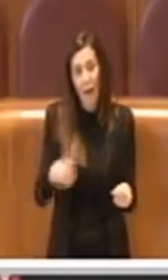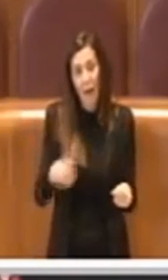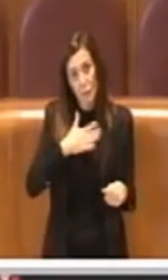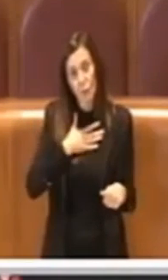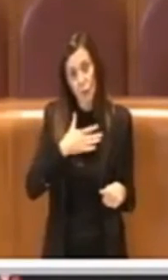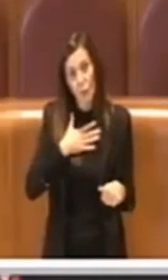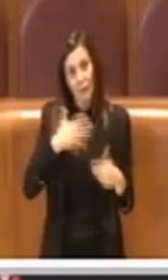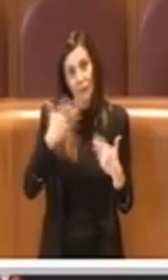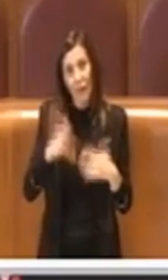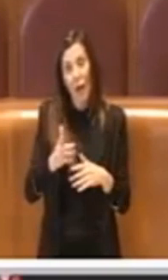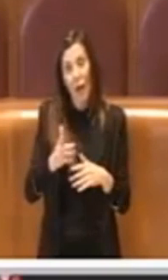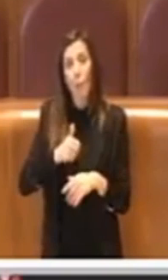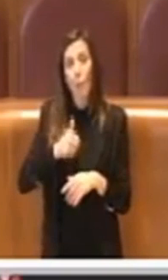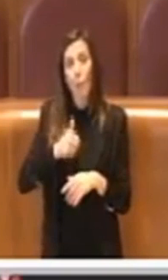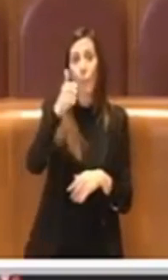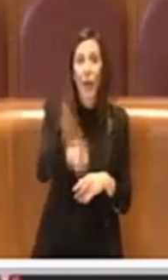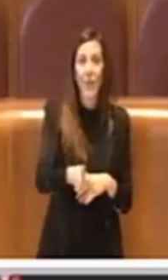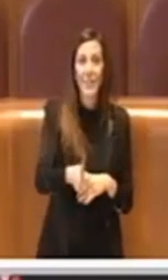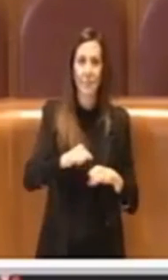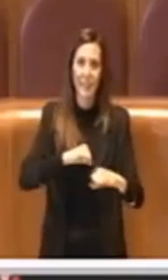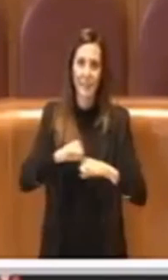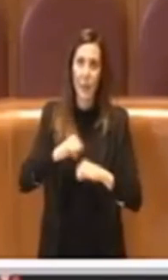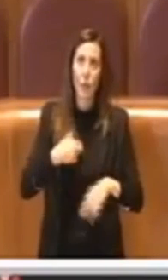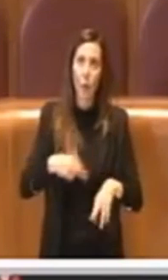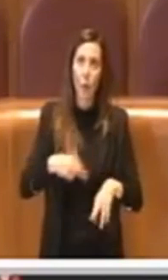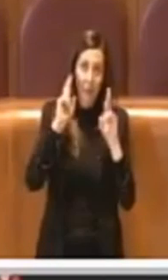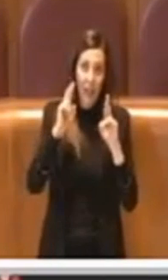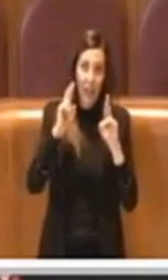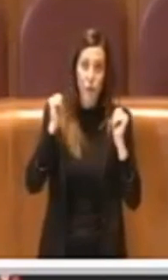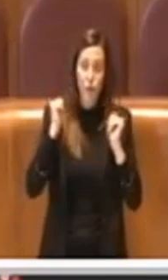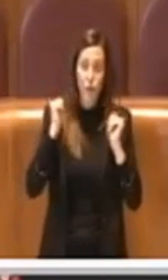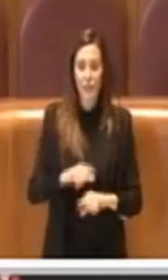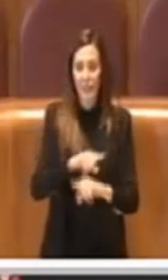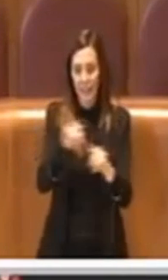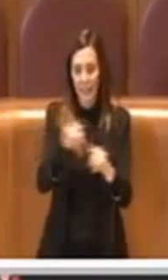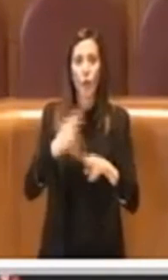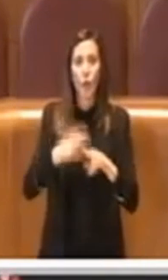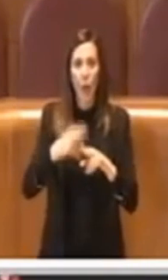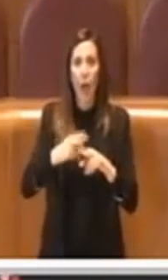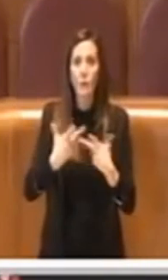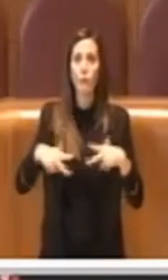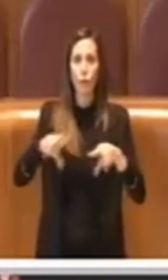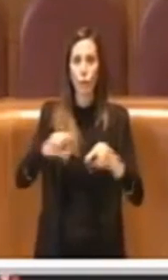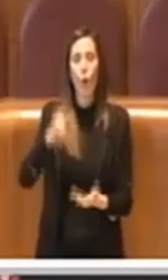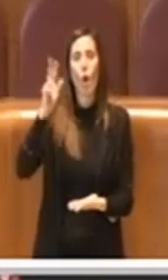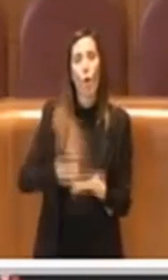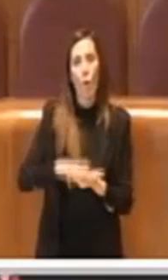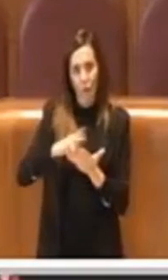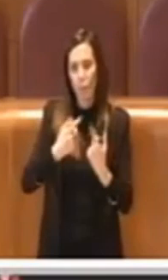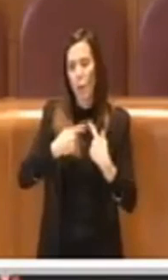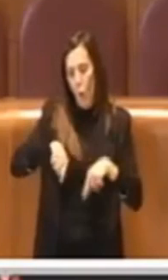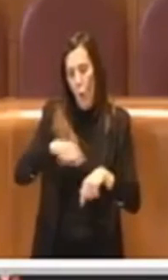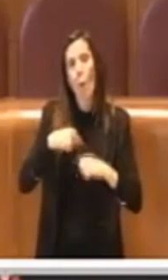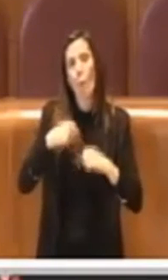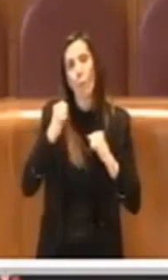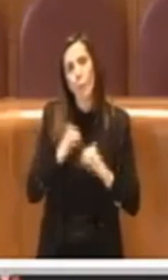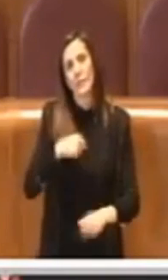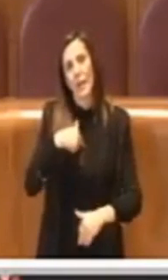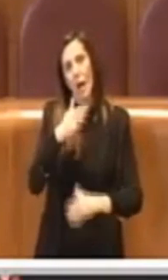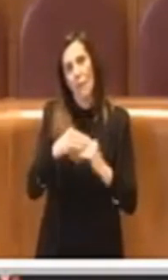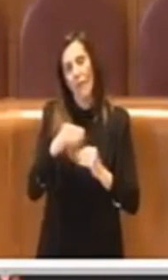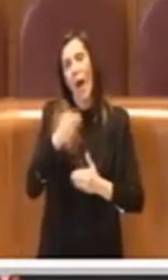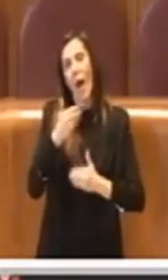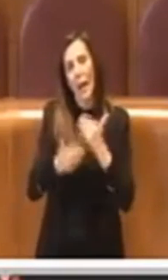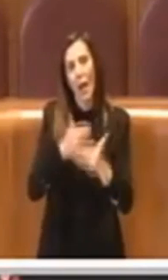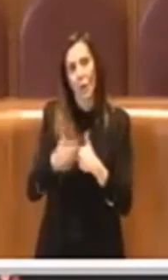con la prossima amministrazione che mi auguro che i cittadini romani possano confermare, potremo fare molto altro ancora di quello che